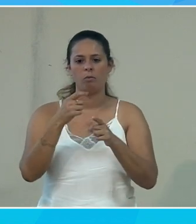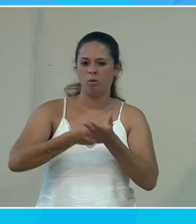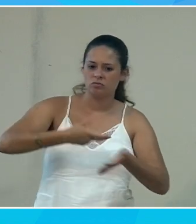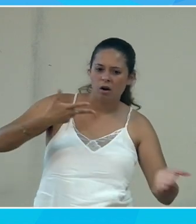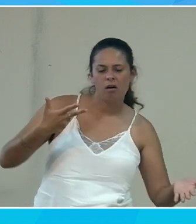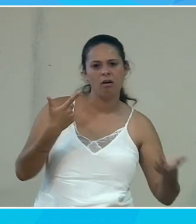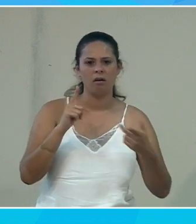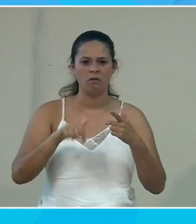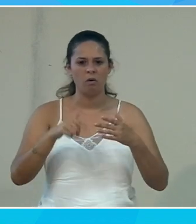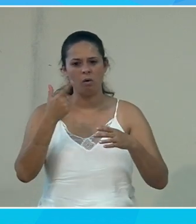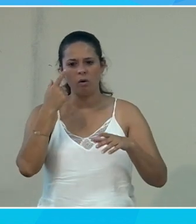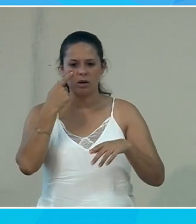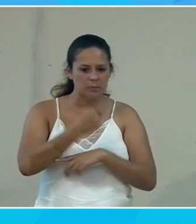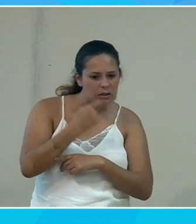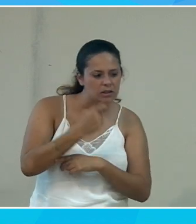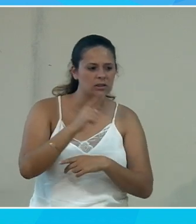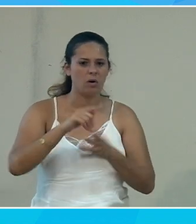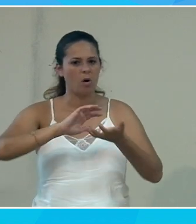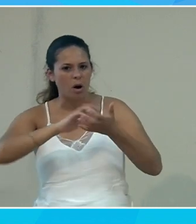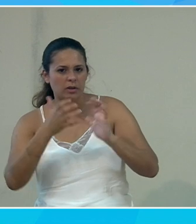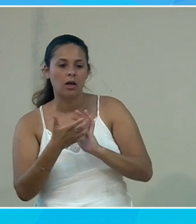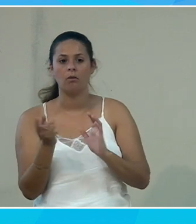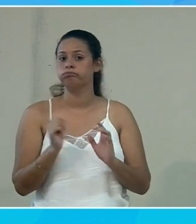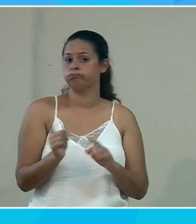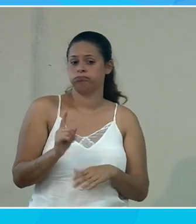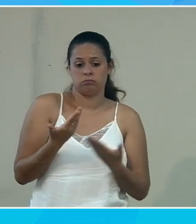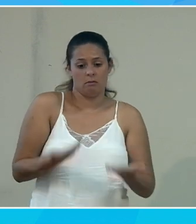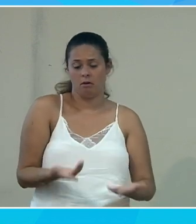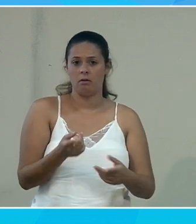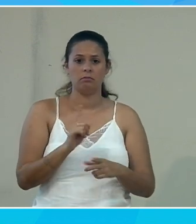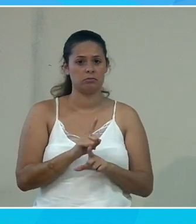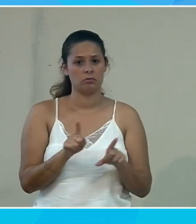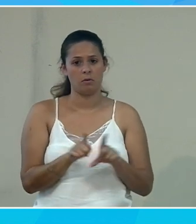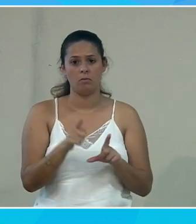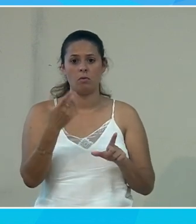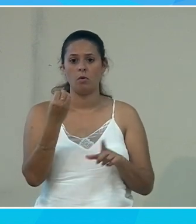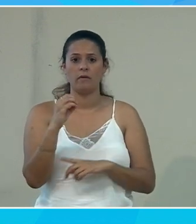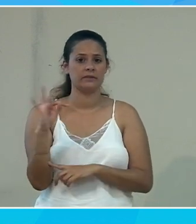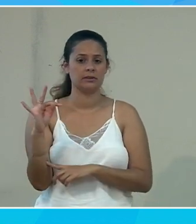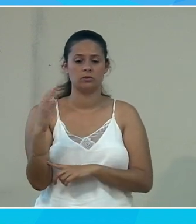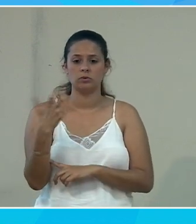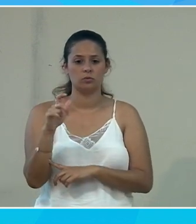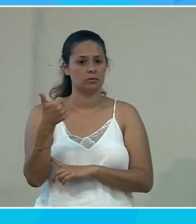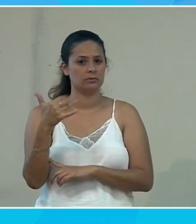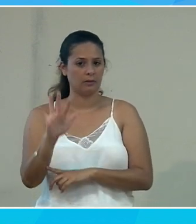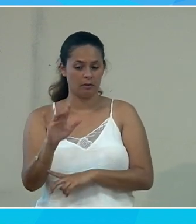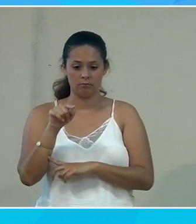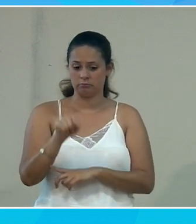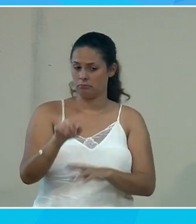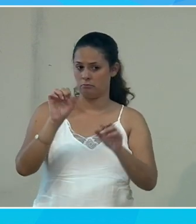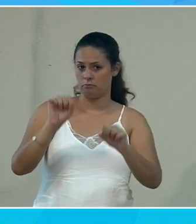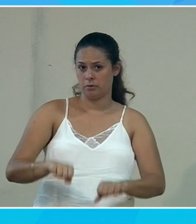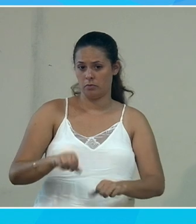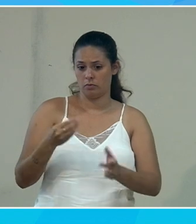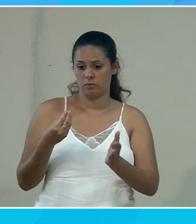temps, ça demande de l'expertise et c'est compliqué. Donc là, je suis sur la version d'Office 365 et j'ai un bouton qui déjà me